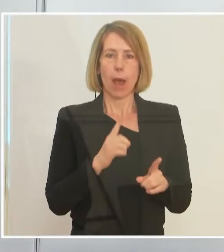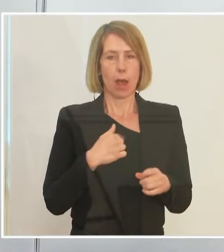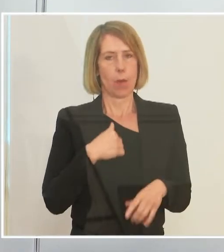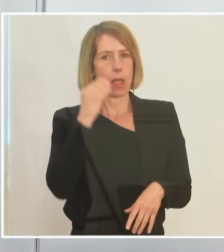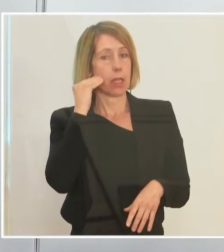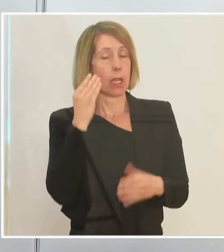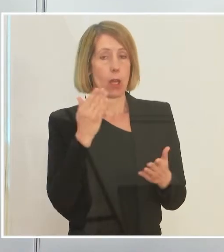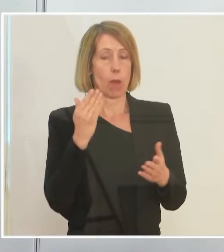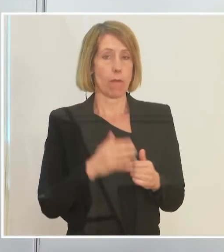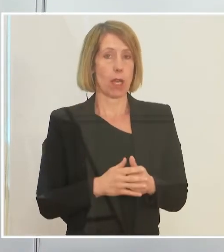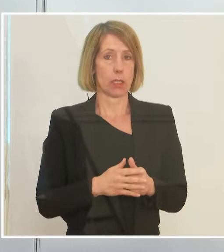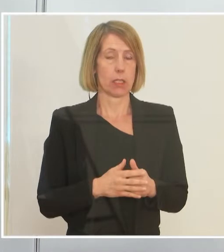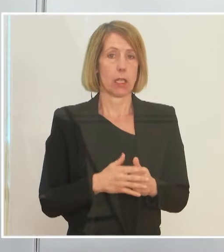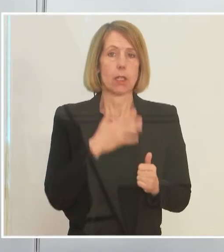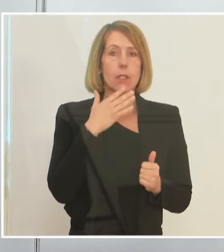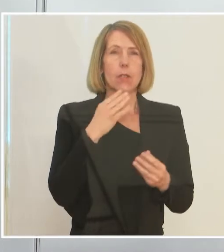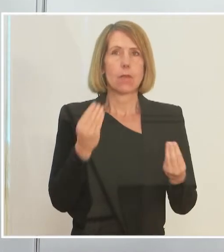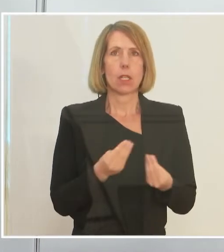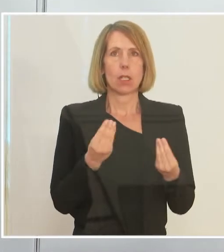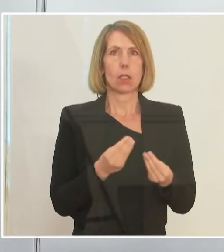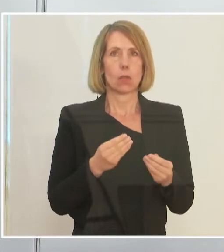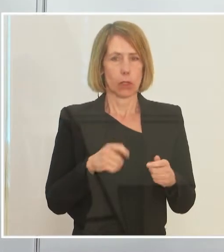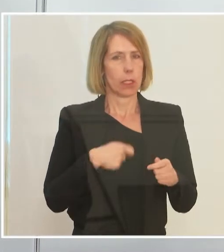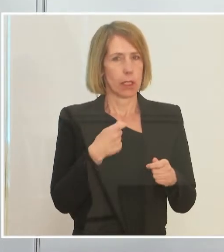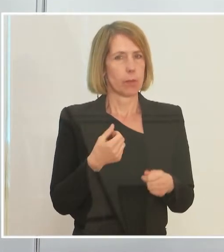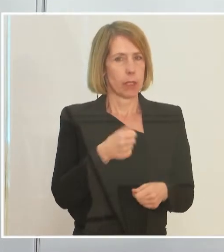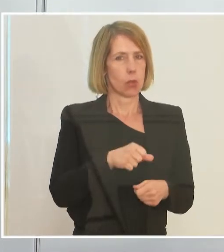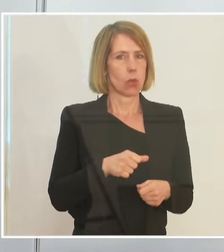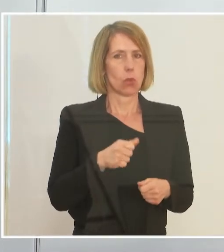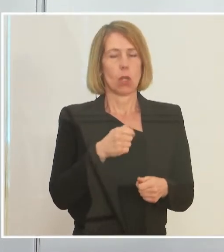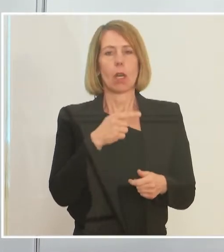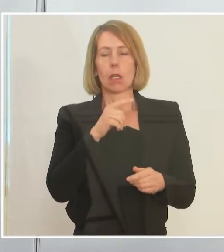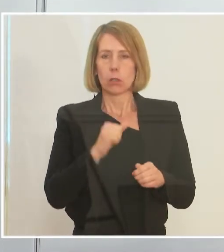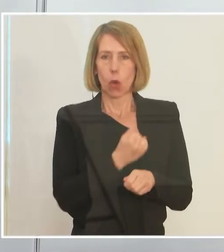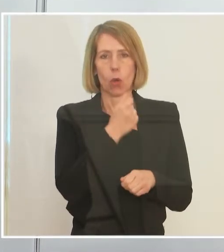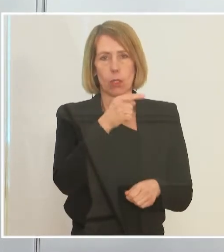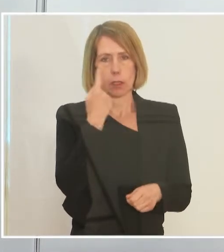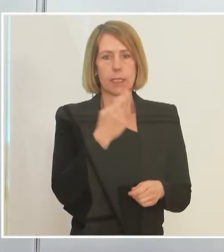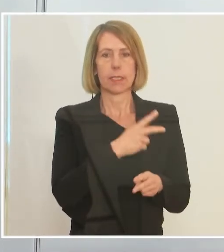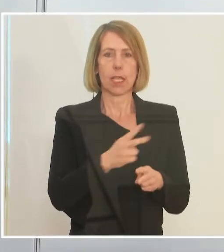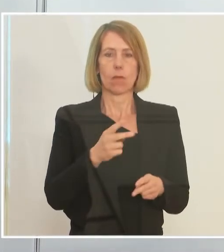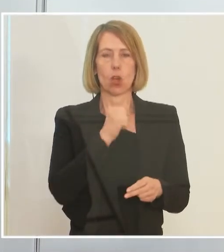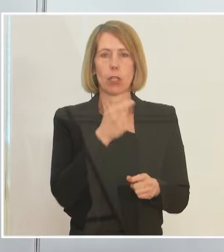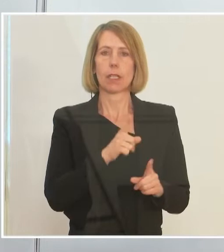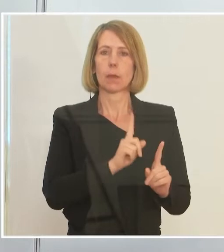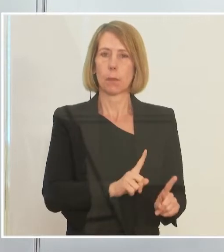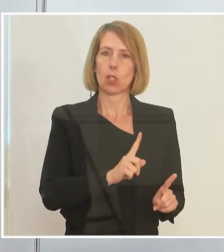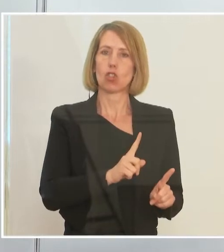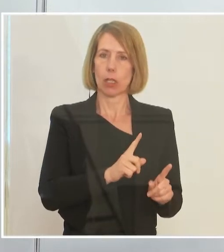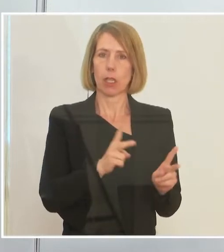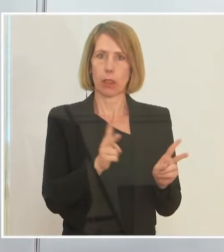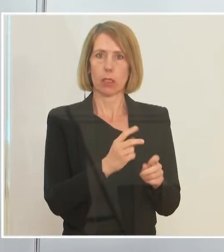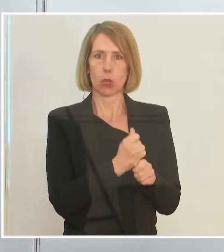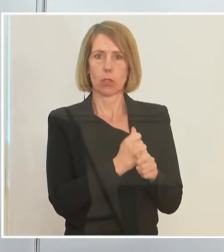dass es aus einer Reihe von Gründen notwendig sein wird und sinnvoll sein wird, nicht einfach die bestehende Kurzarbeit zu verlängern.